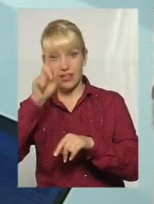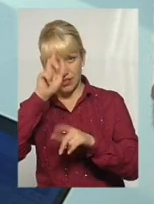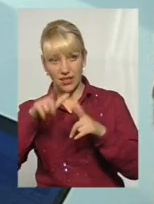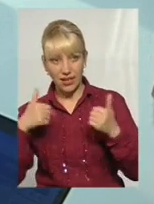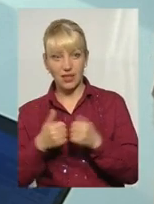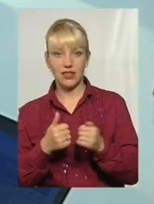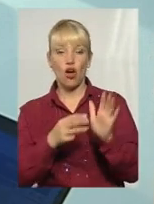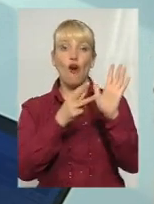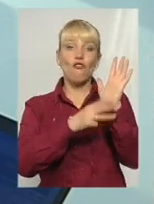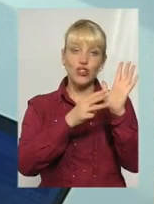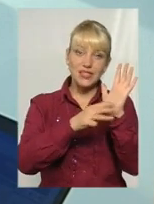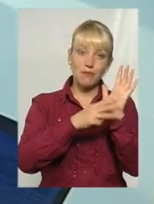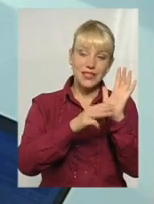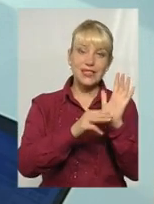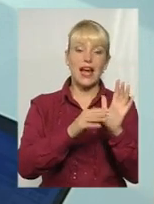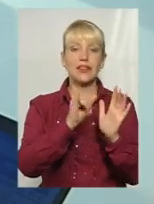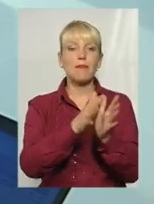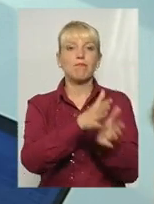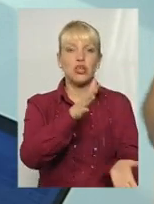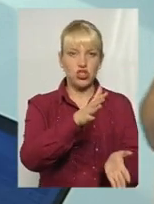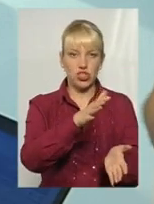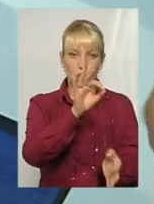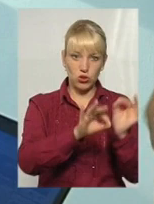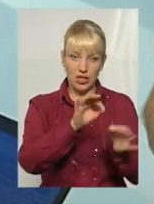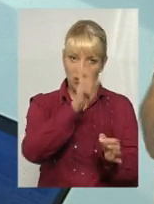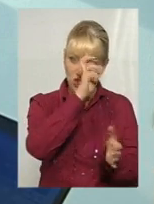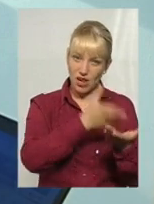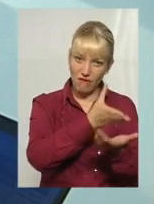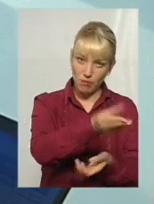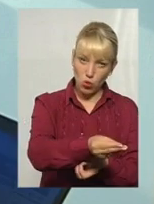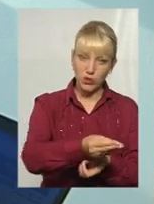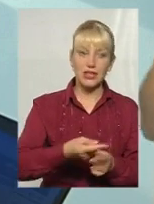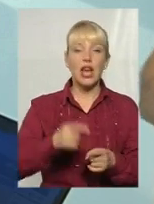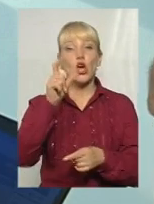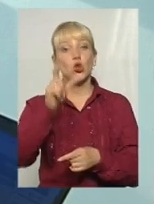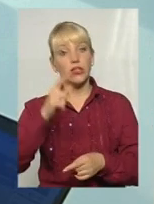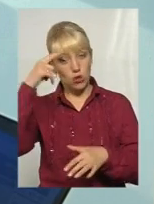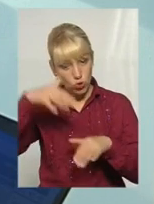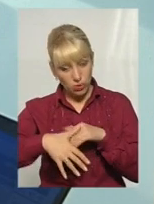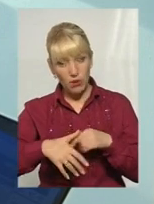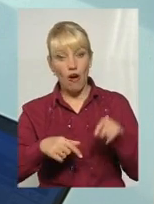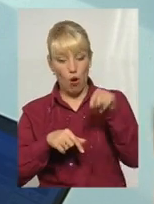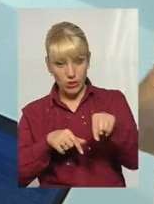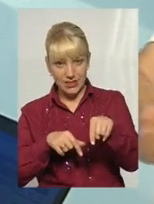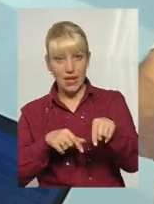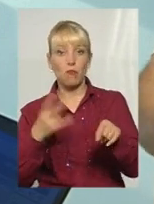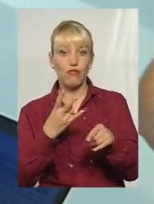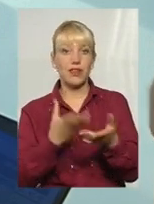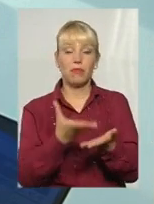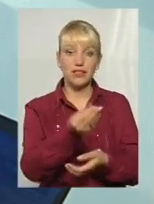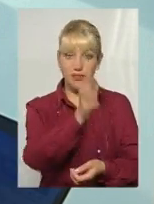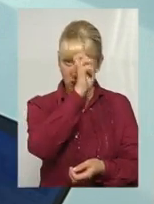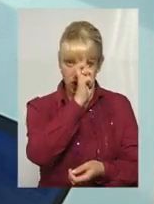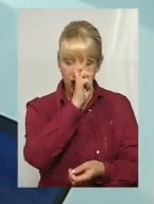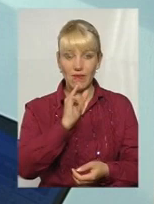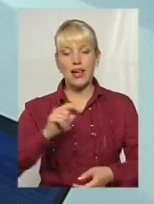80 і більше, держава покриває. Розумієте? Тому, от мета, що людина розуміє, що оце держава, більше того,